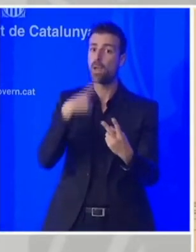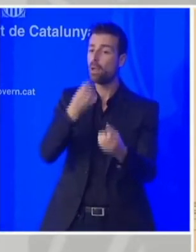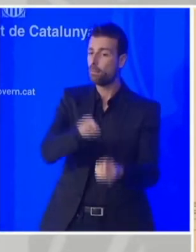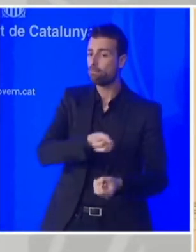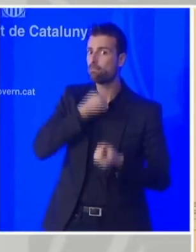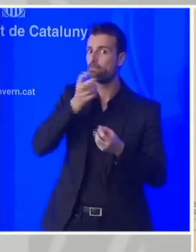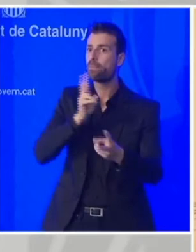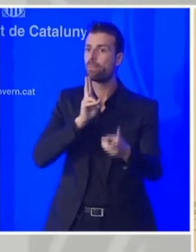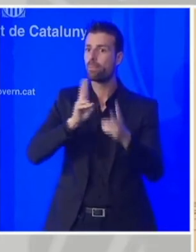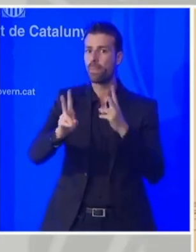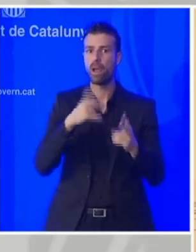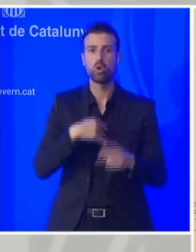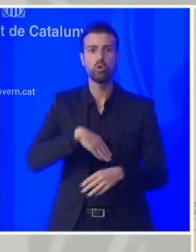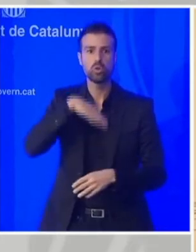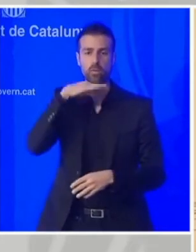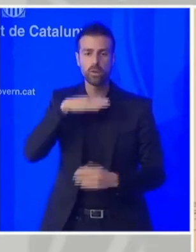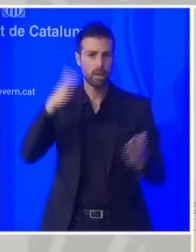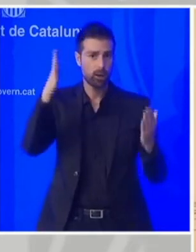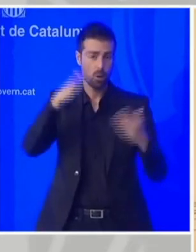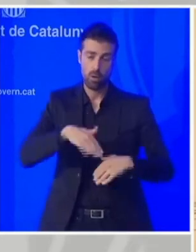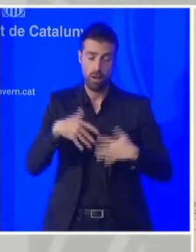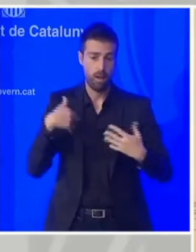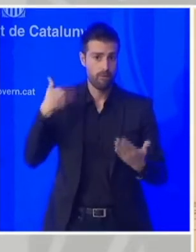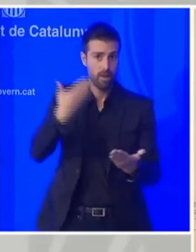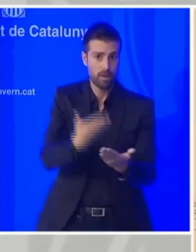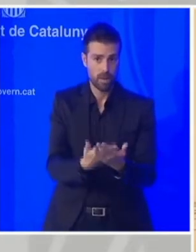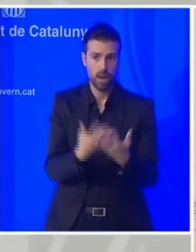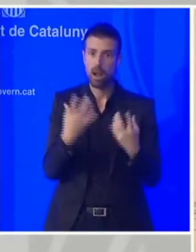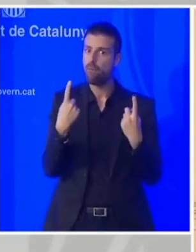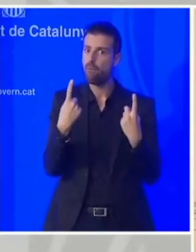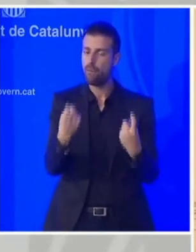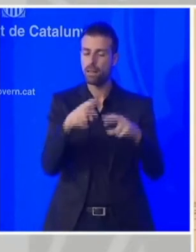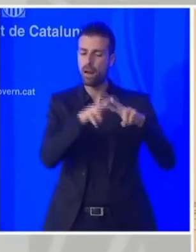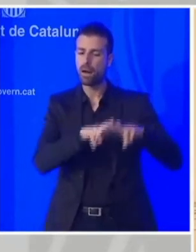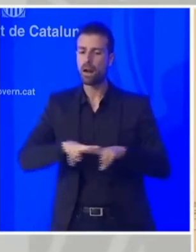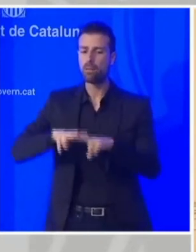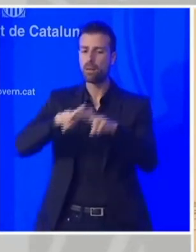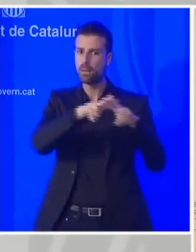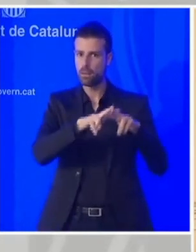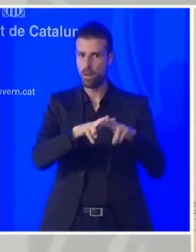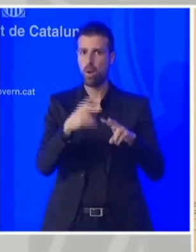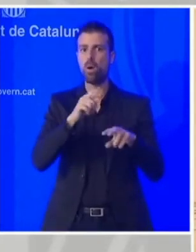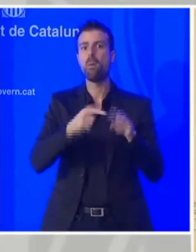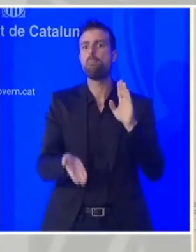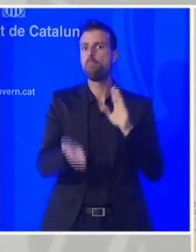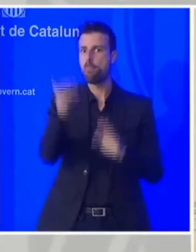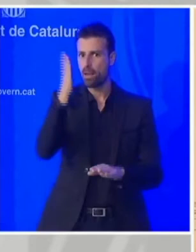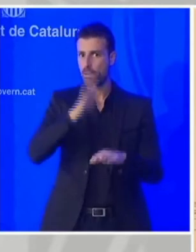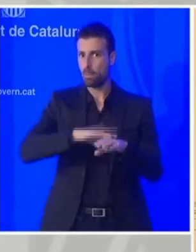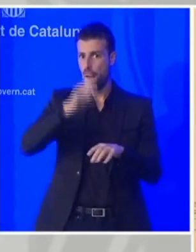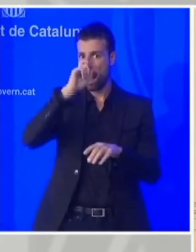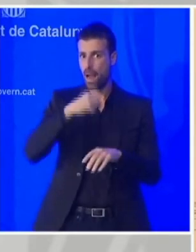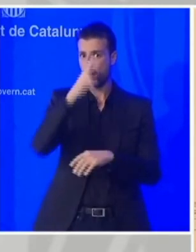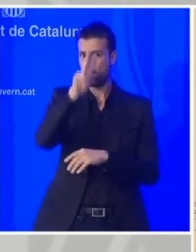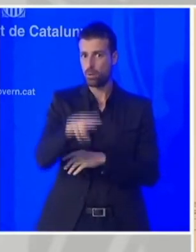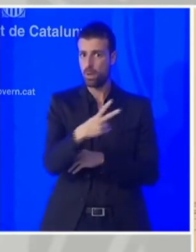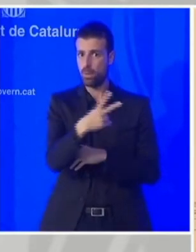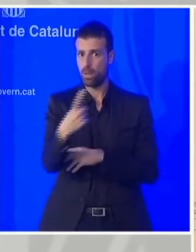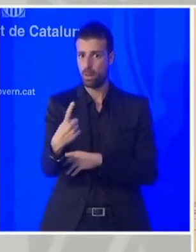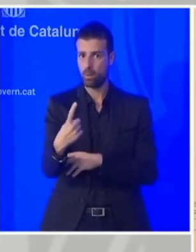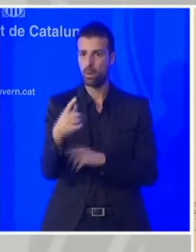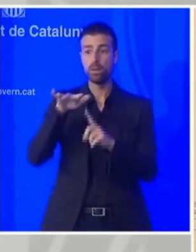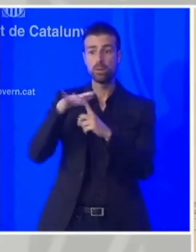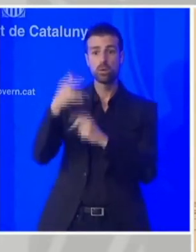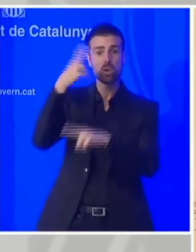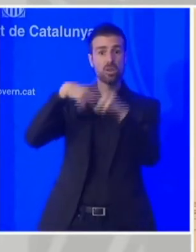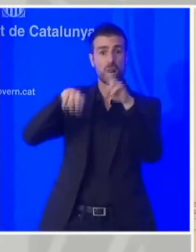és insuficient a hores d'ara i que l'hauríem de revisar a l'alça. Durant l'any 2021 també entenem la situació de la Generalitat